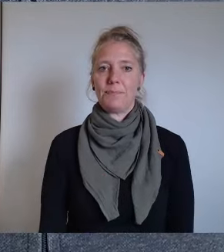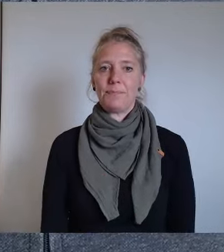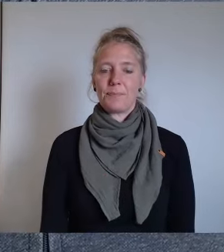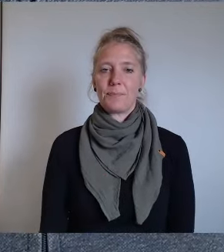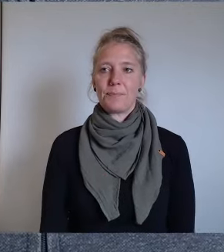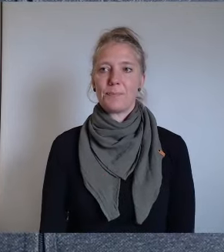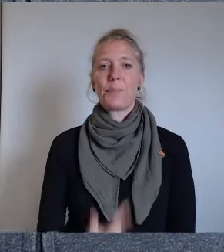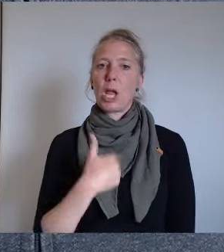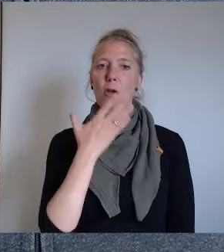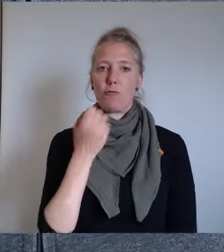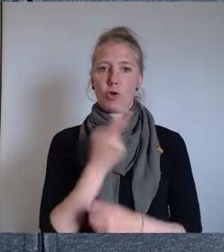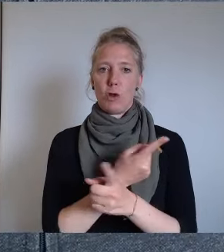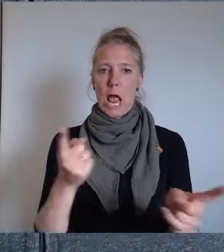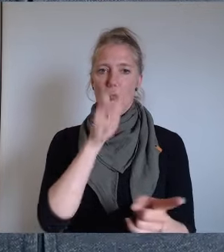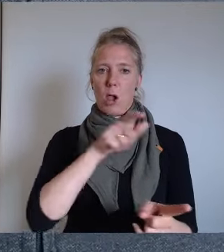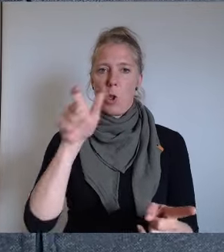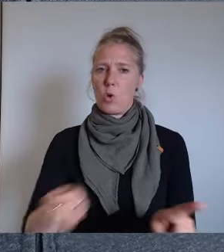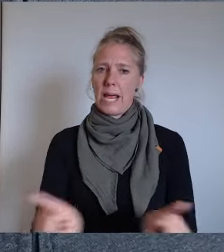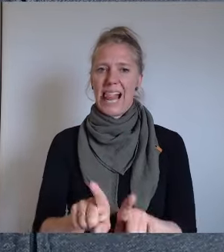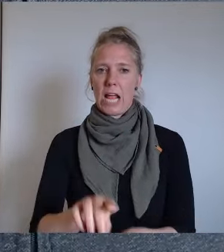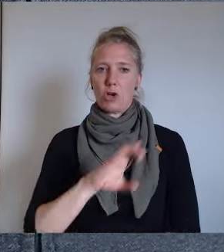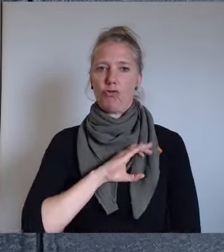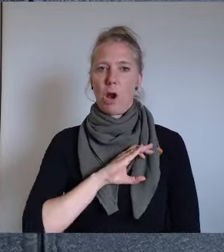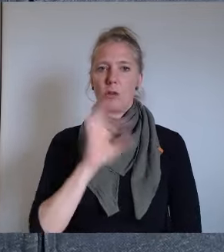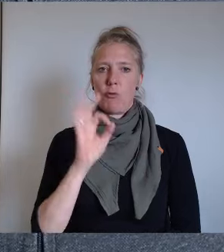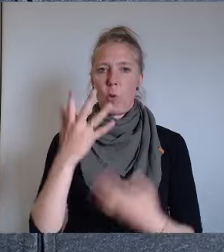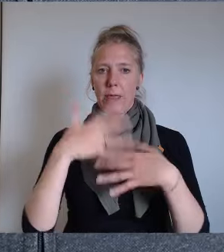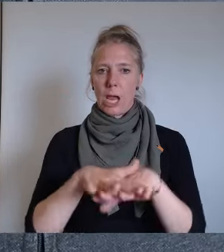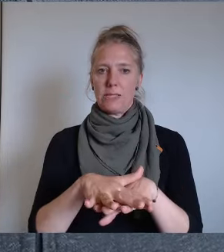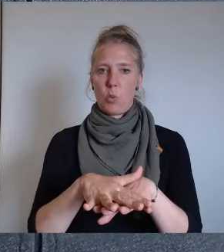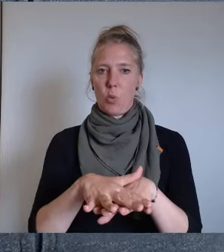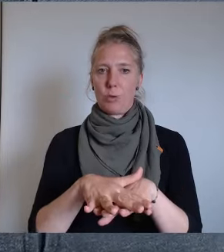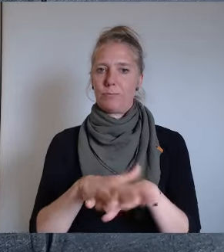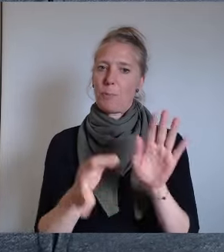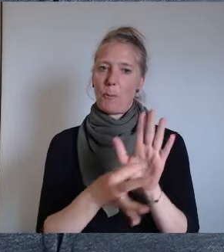Ich möchte, dass alle Leute die gleiche Chance haben, sich zu integrieren.